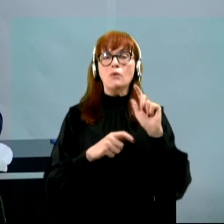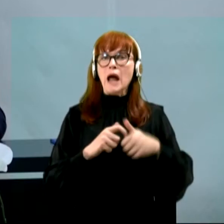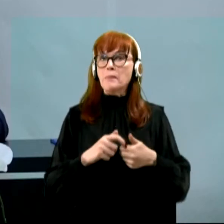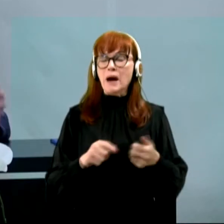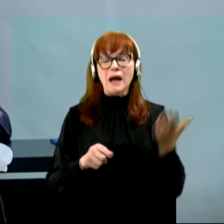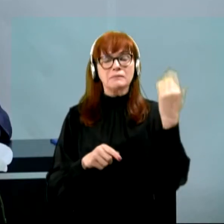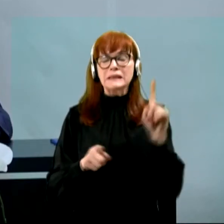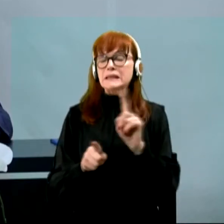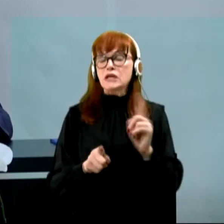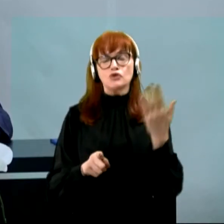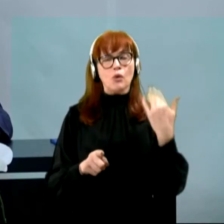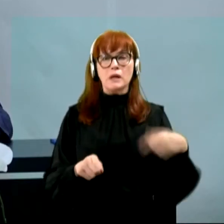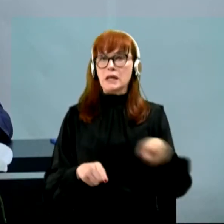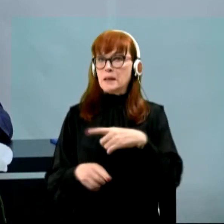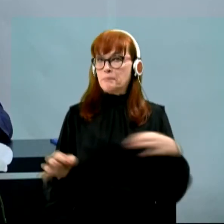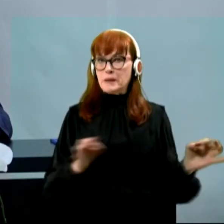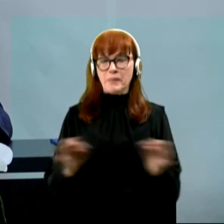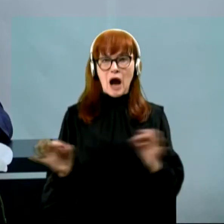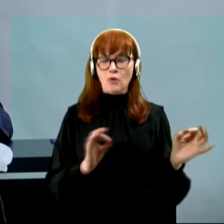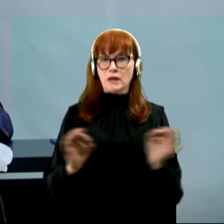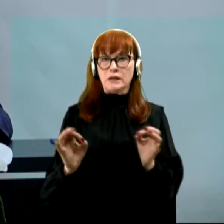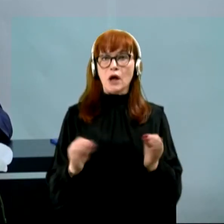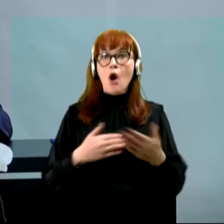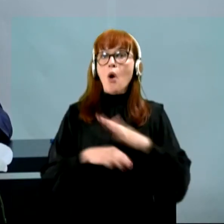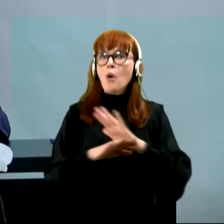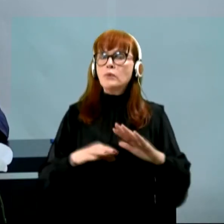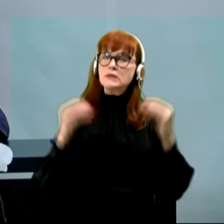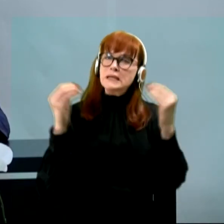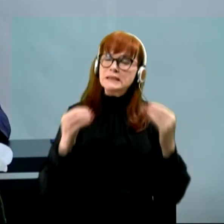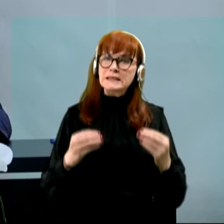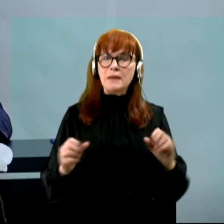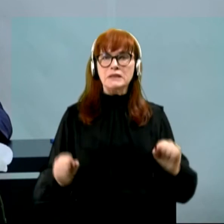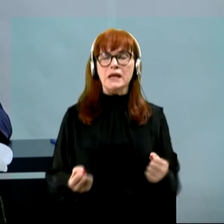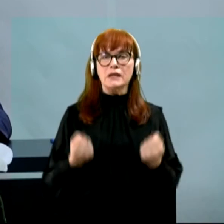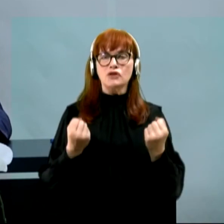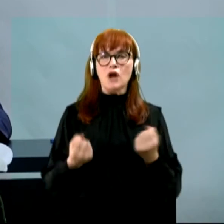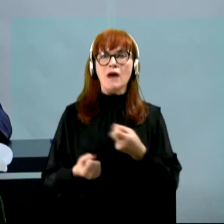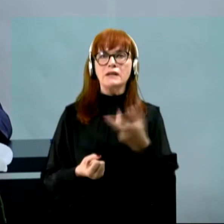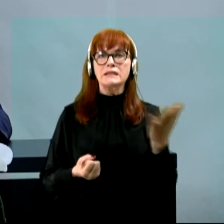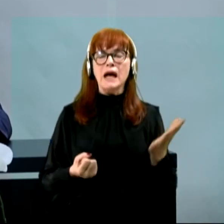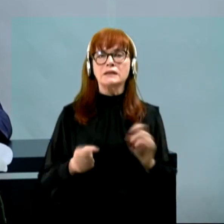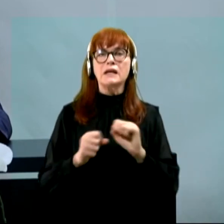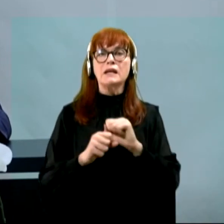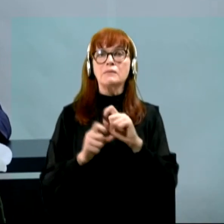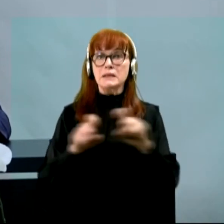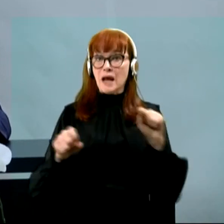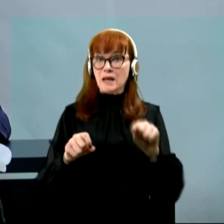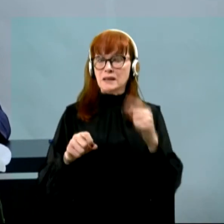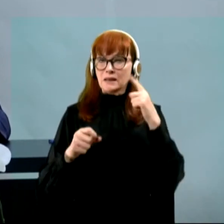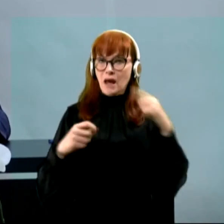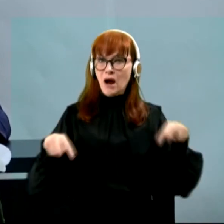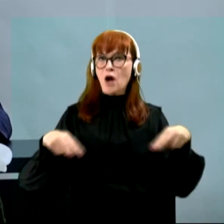niso bili pripravljeni. In ob vseh sistemskih težavah, s katerimi smo se zaradi tega soočali,